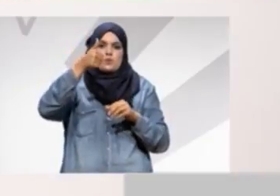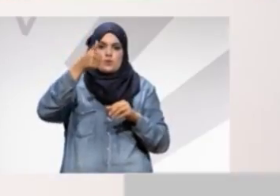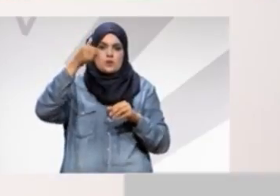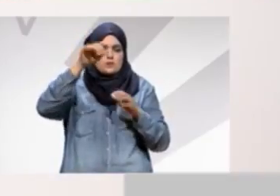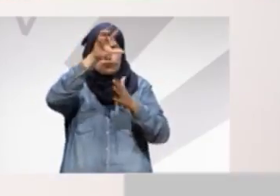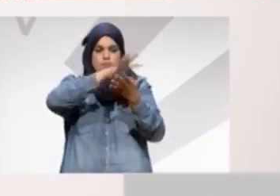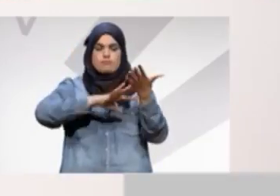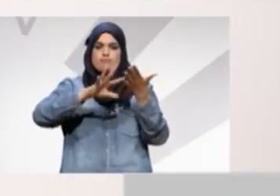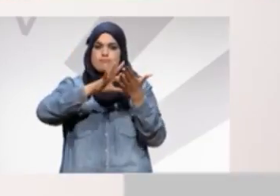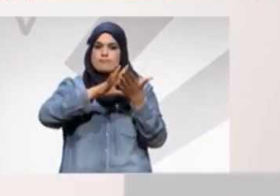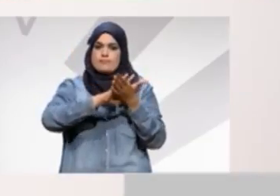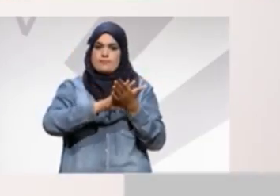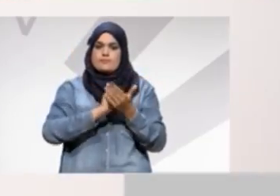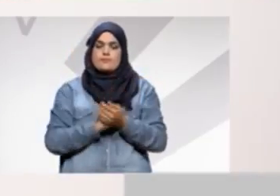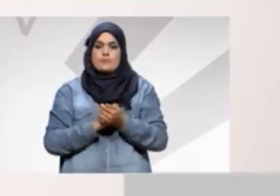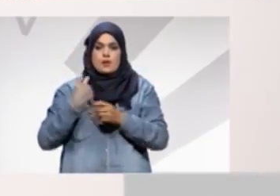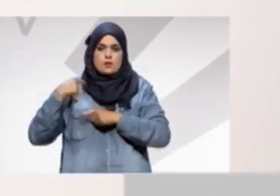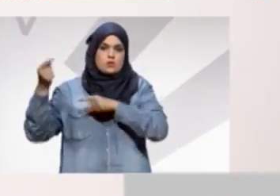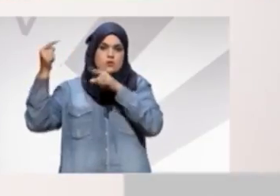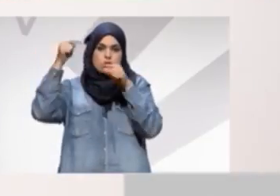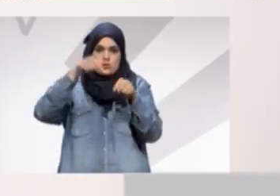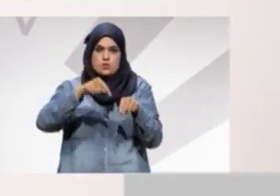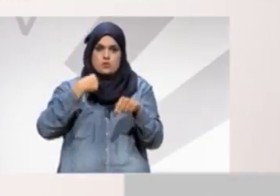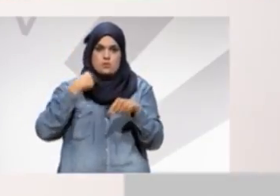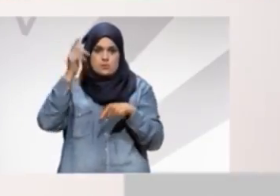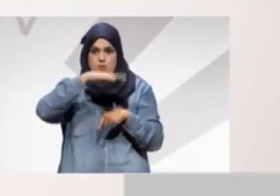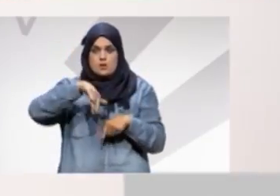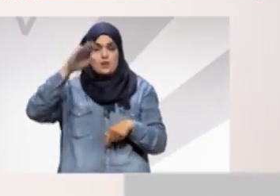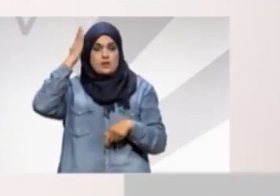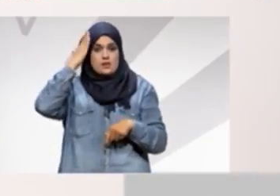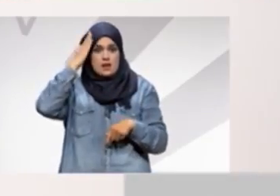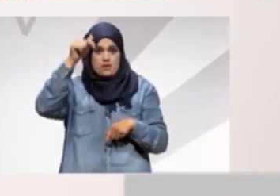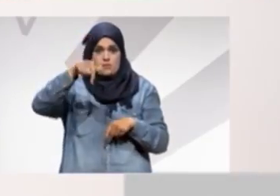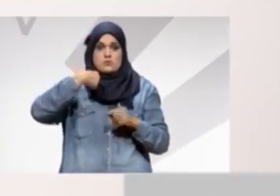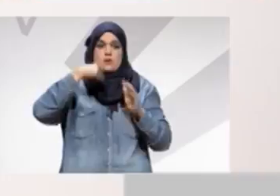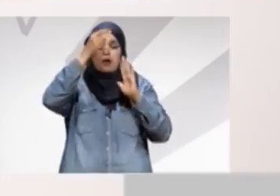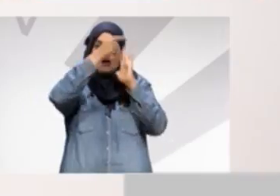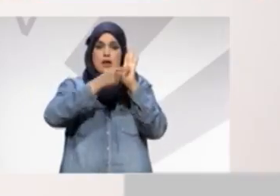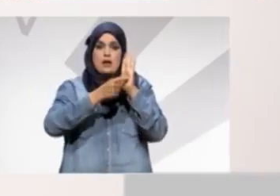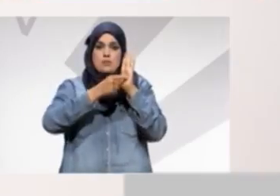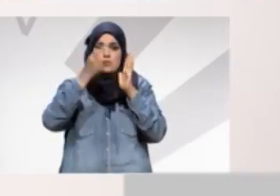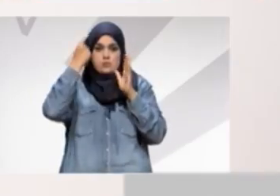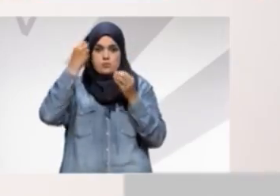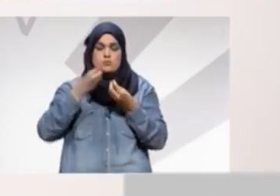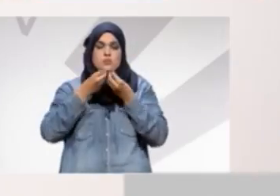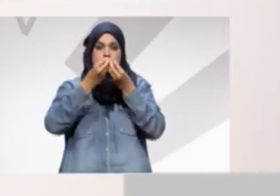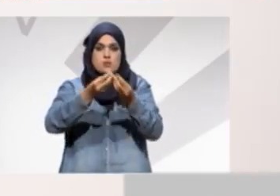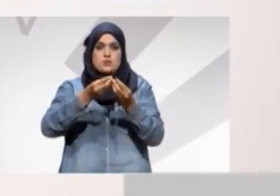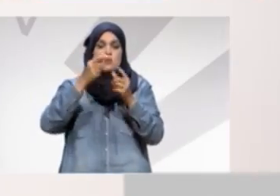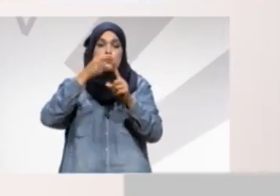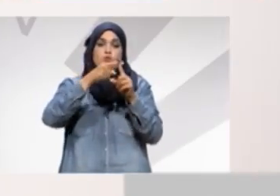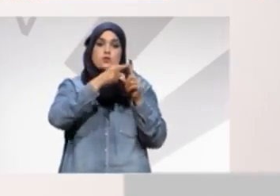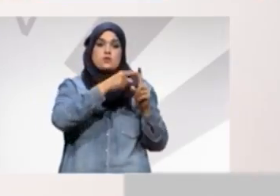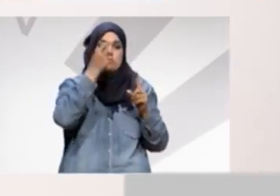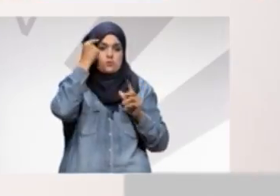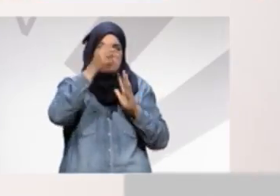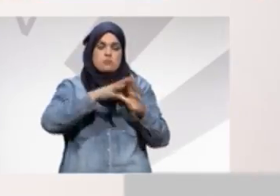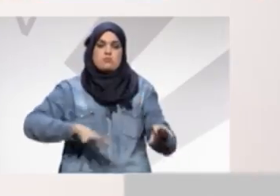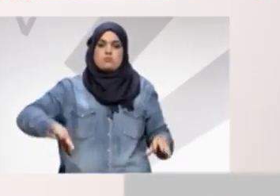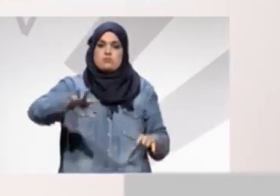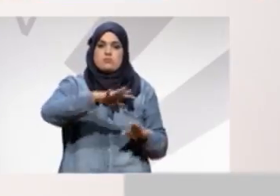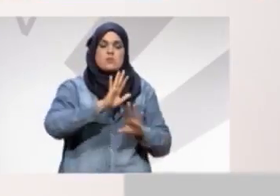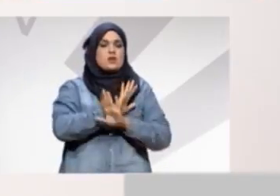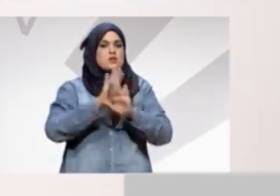والزهروني جيناكم وانتم تعرفوا اللي احنا في القايمة هذه جايين باش نخدموا منطقتنا كافانا اليوم